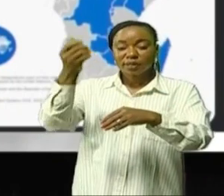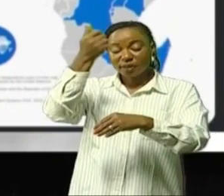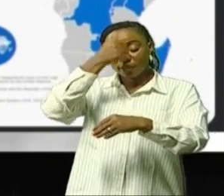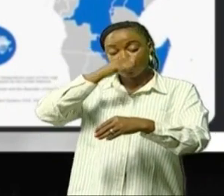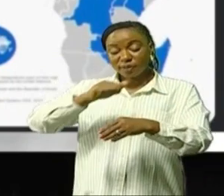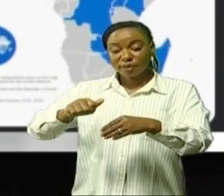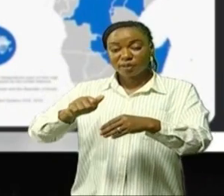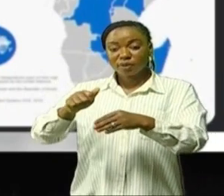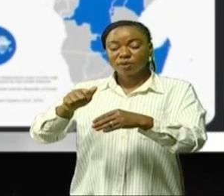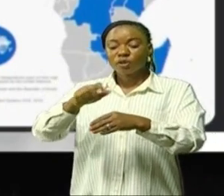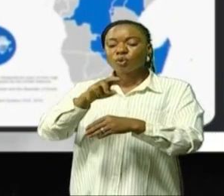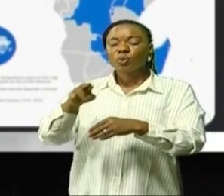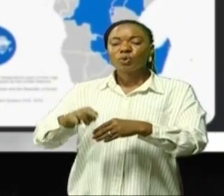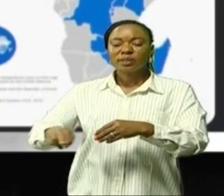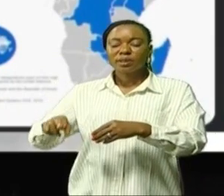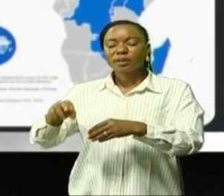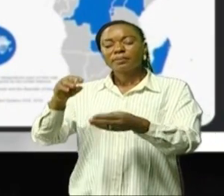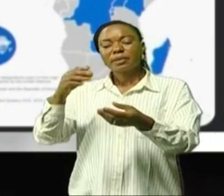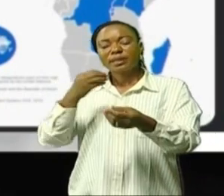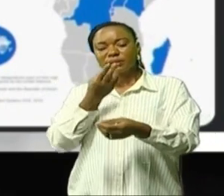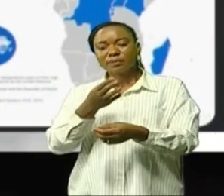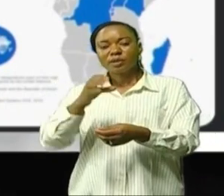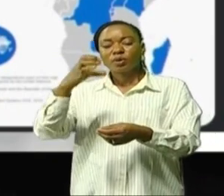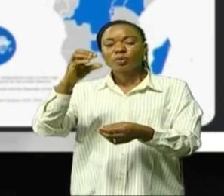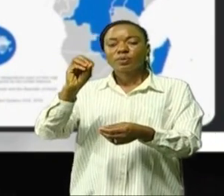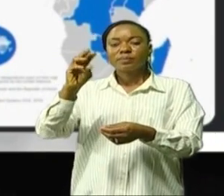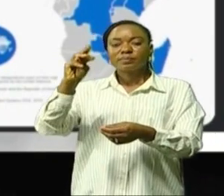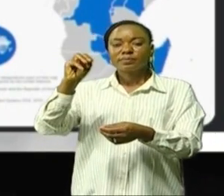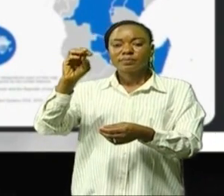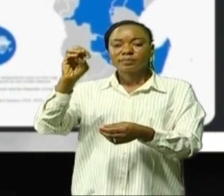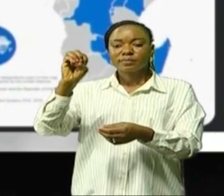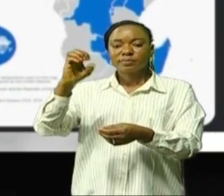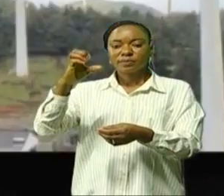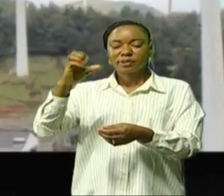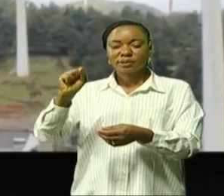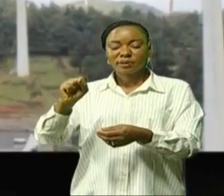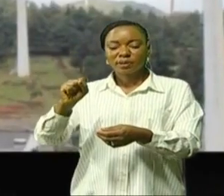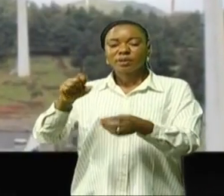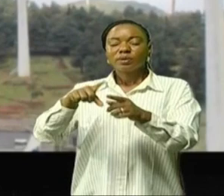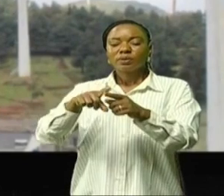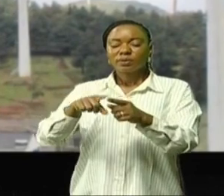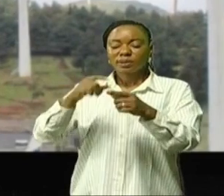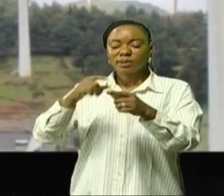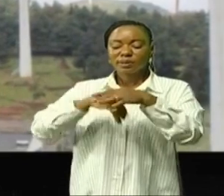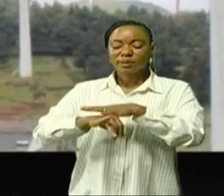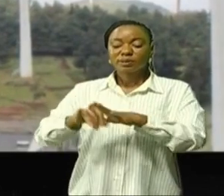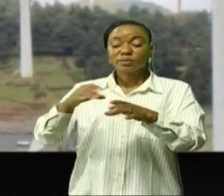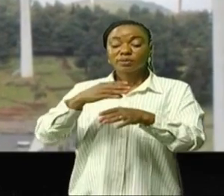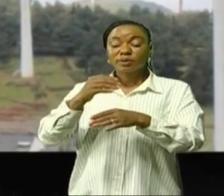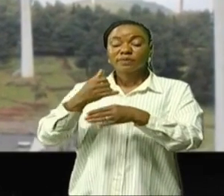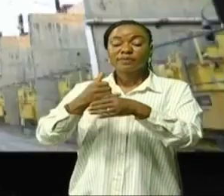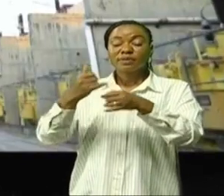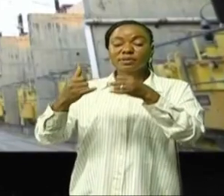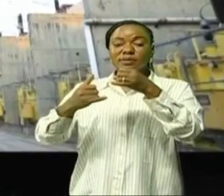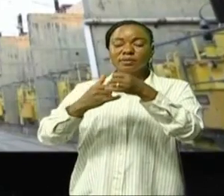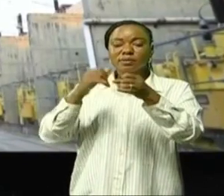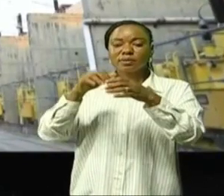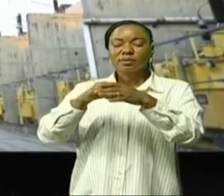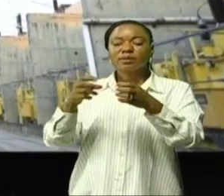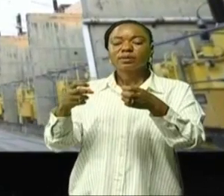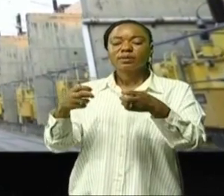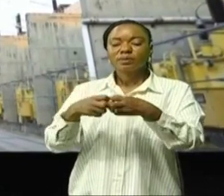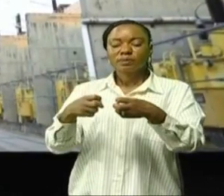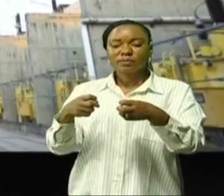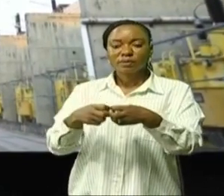australe commessa en sigle et en reçu mandat de promouvoir l'intégration et l'investissement dans le secteur de l'énergie